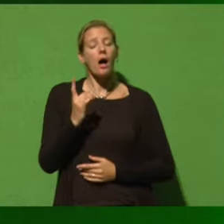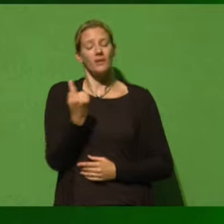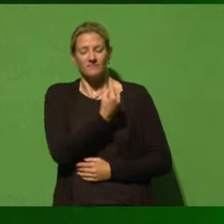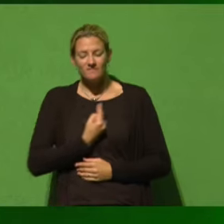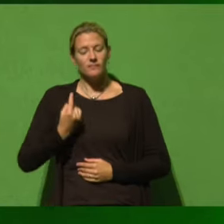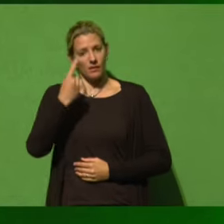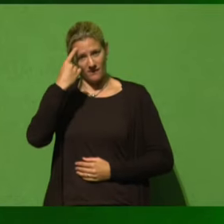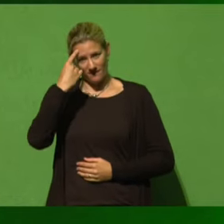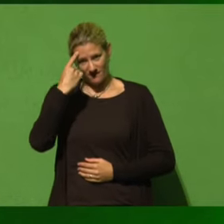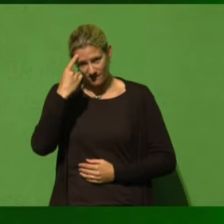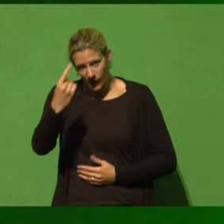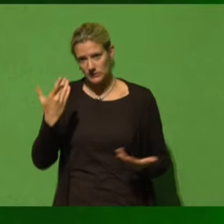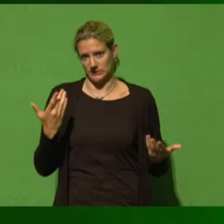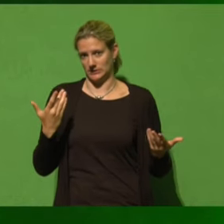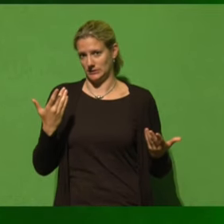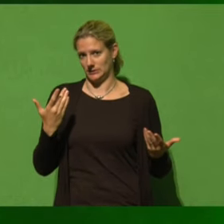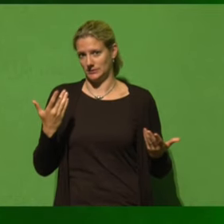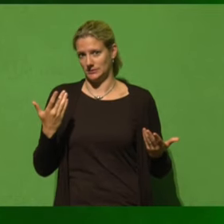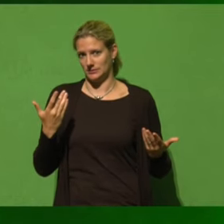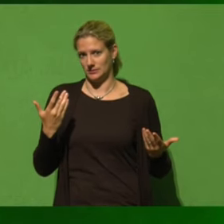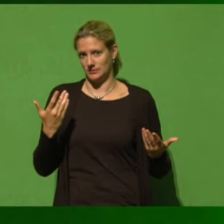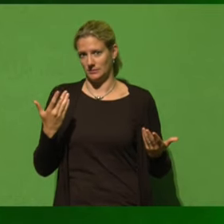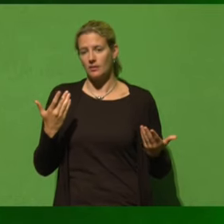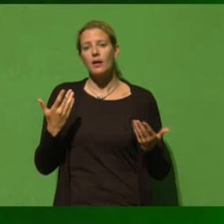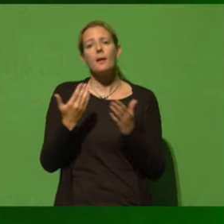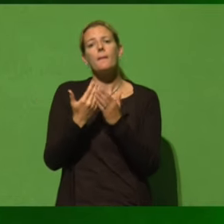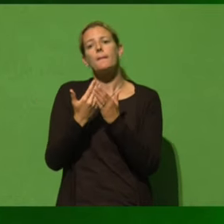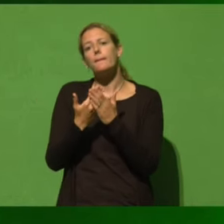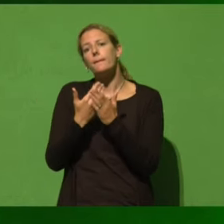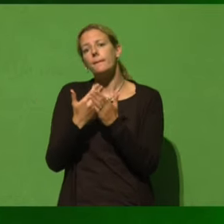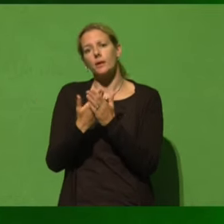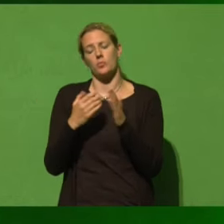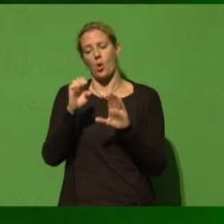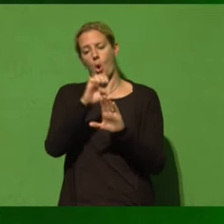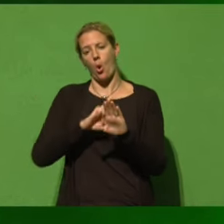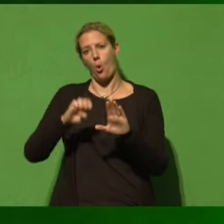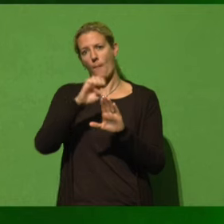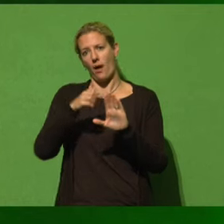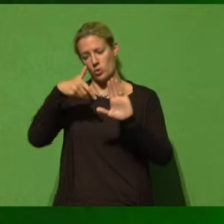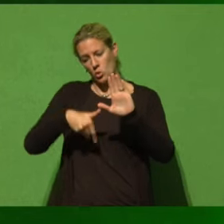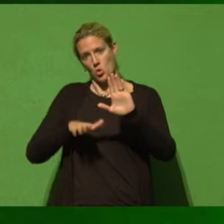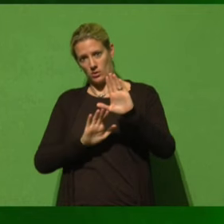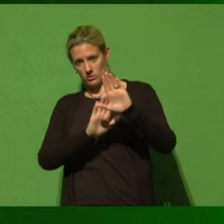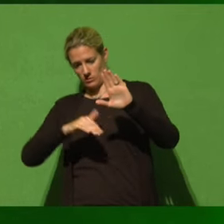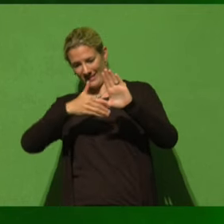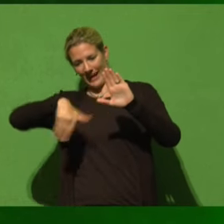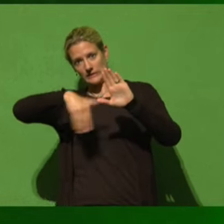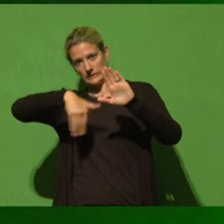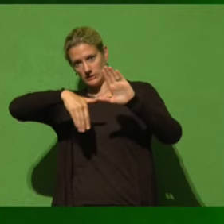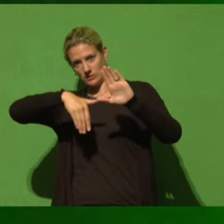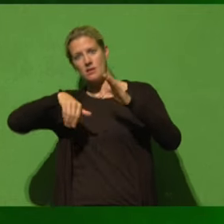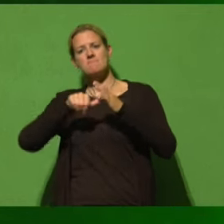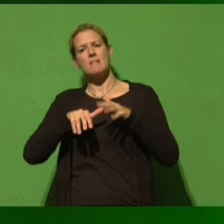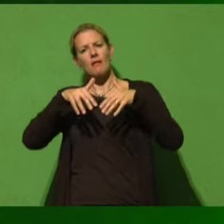wissen und was nicht sein kann, ist, an den Südgrenzen von Europa, der Europäischen Union, als Mittelmeer